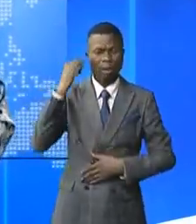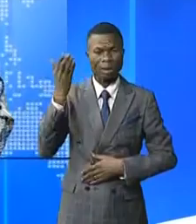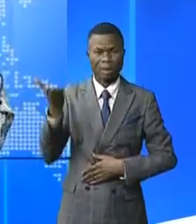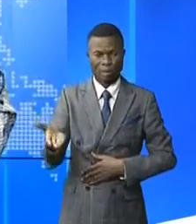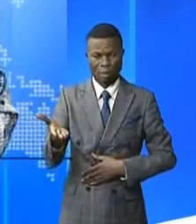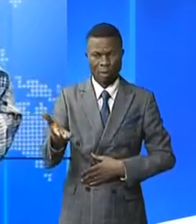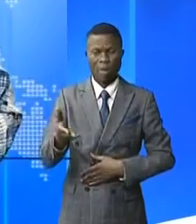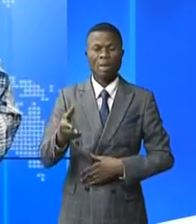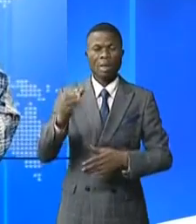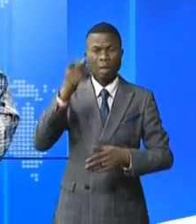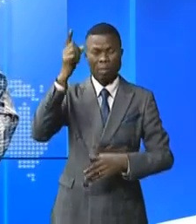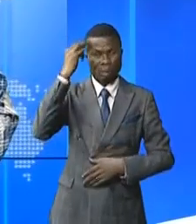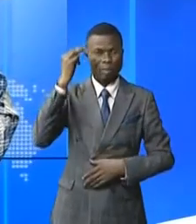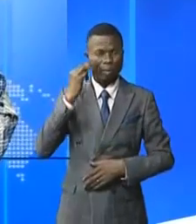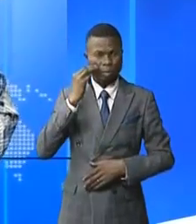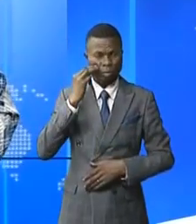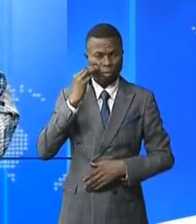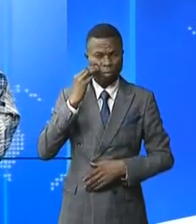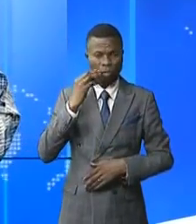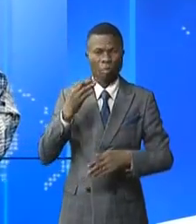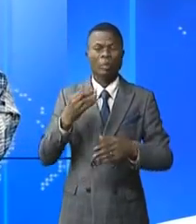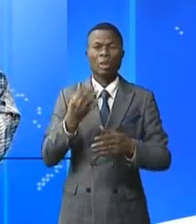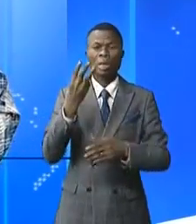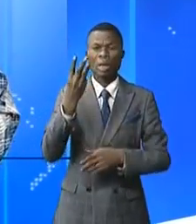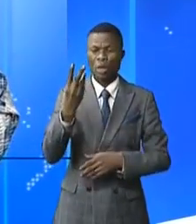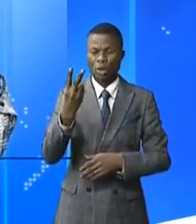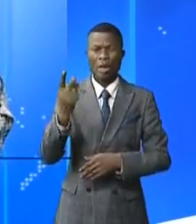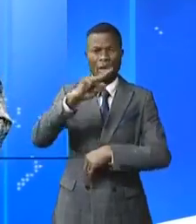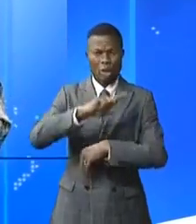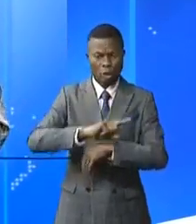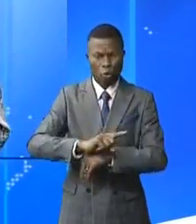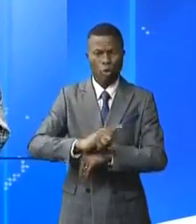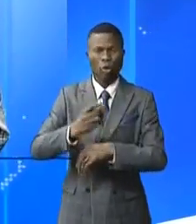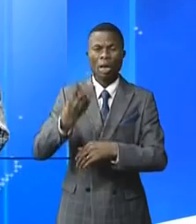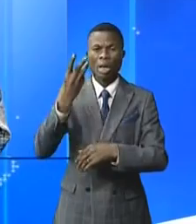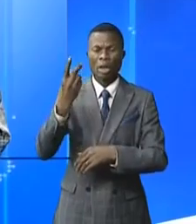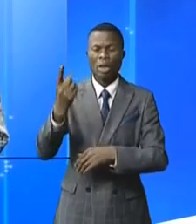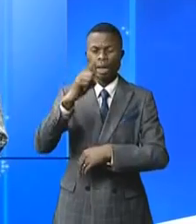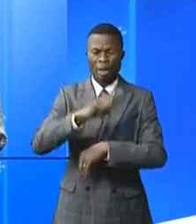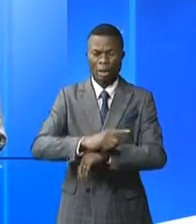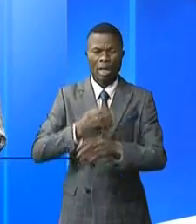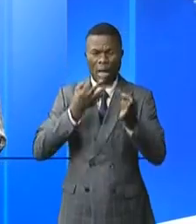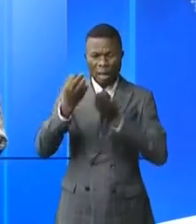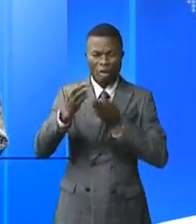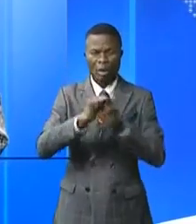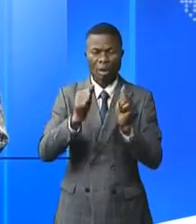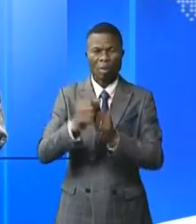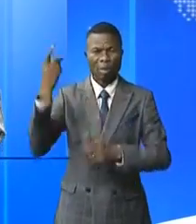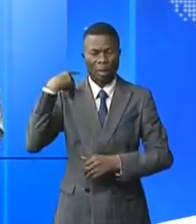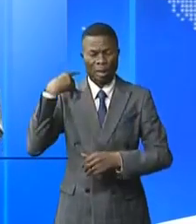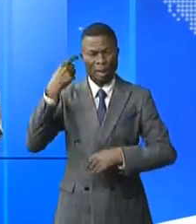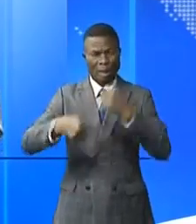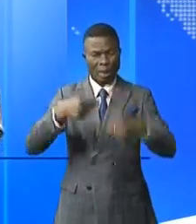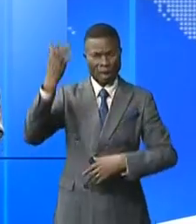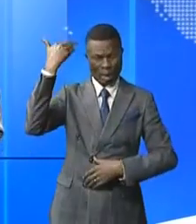-Michel Samaloukonde a obtenu 48 heures pour répondre aux préoccupations des élus du peuple soulevées lors de ce débat